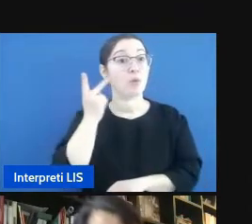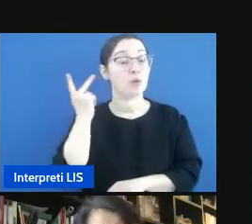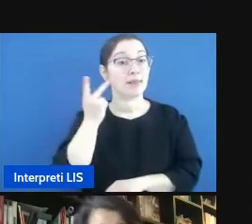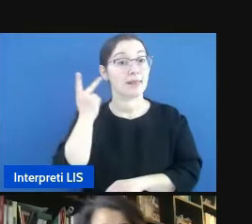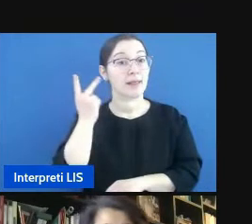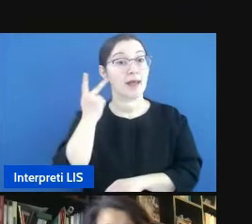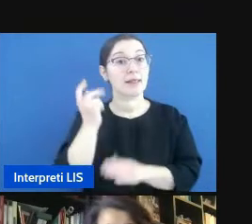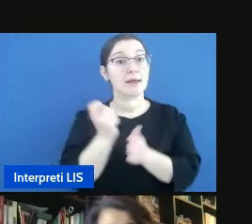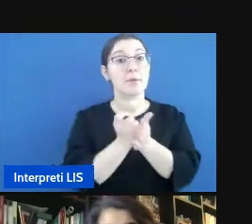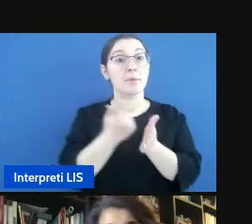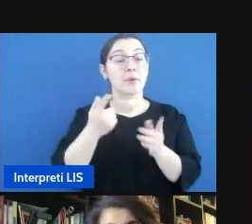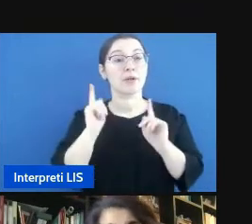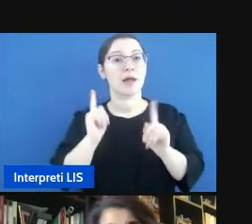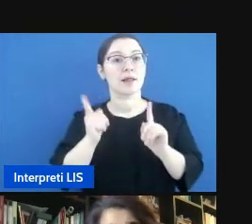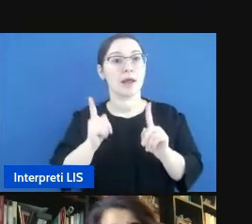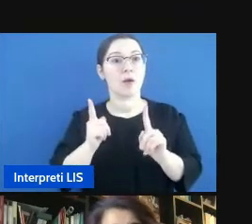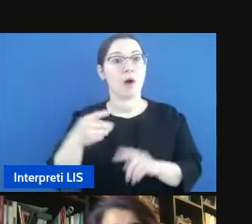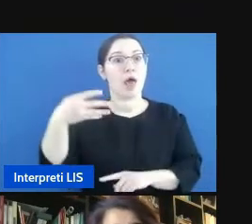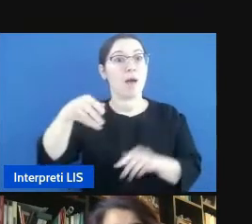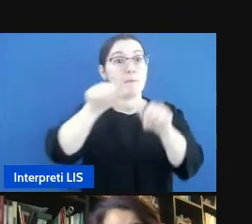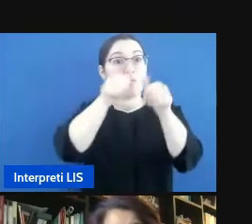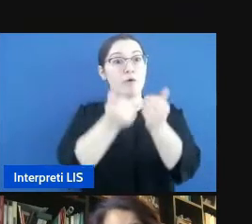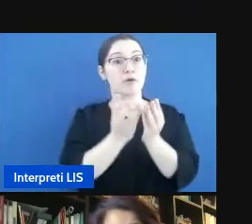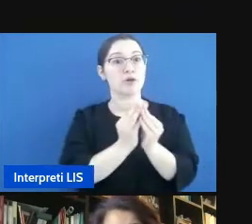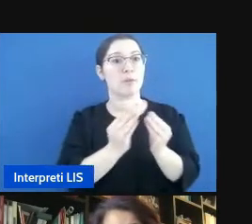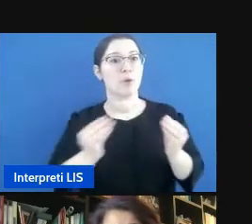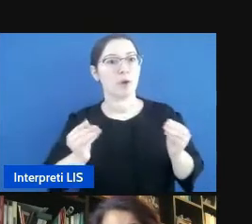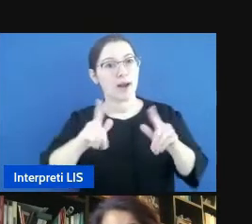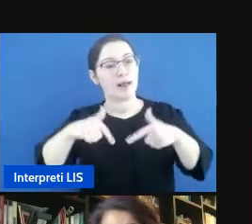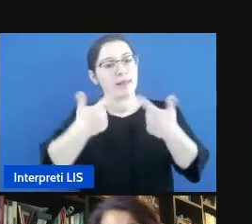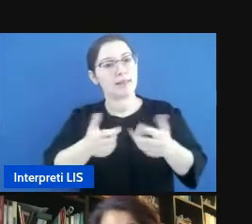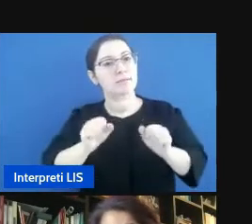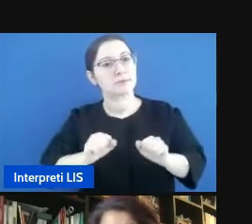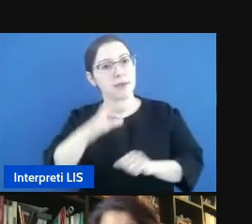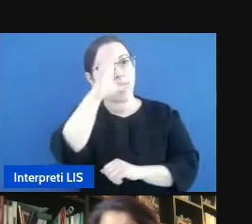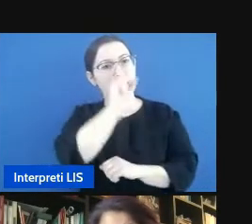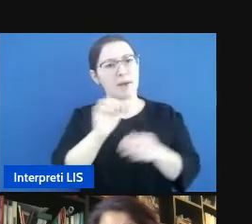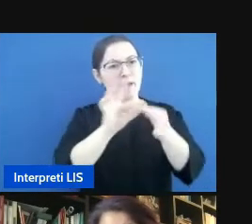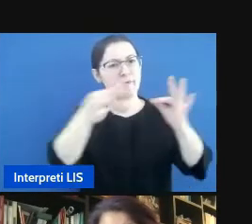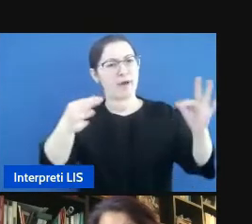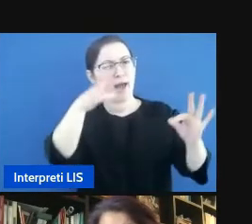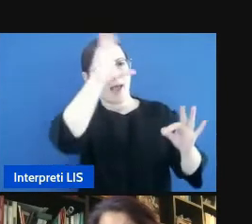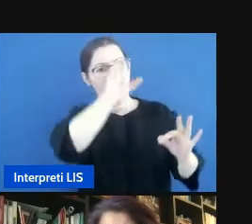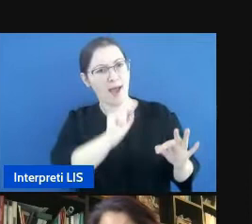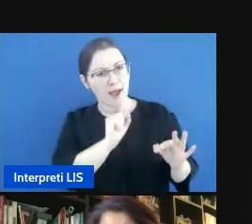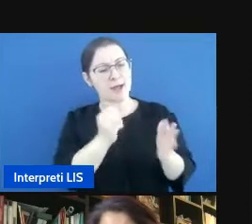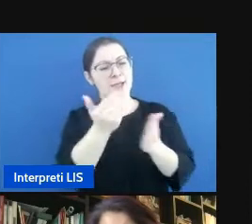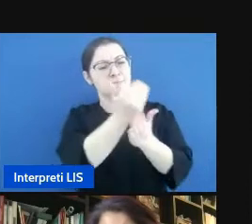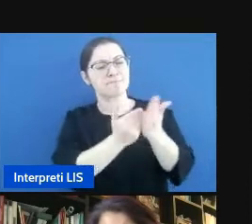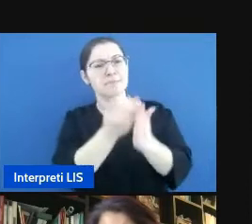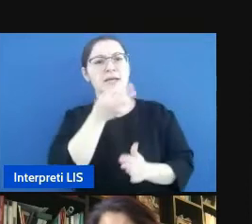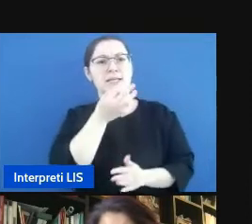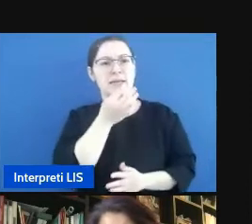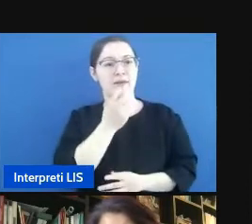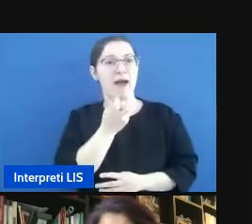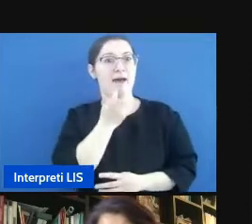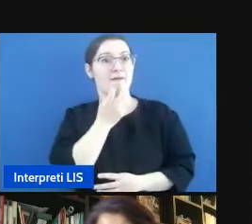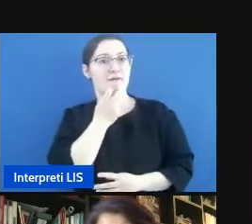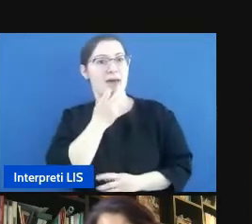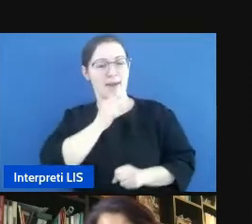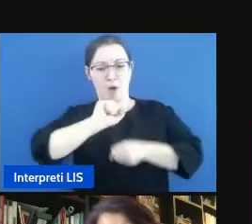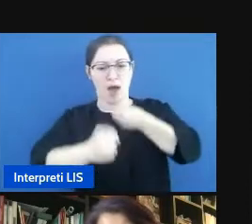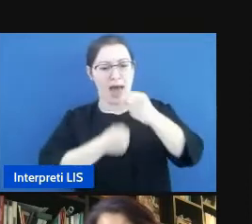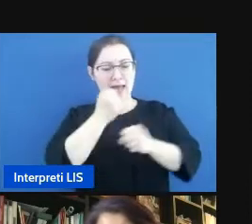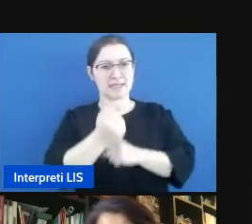importante la morfologia di plurale perché li aiuta a comprendere la frase e a comprendere chi compie l'azione e chi la